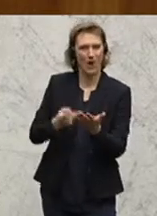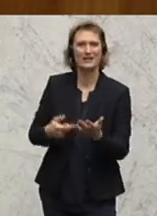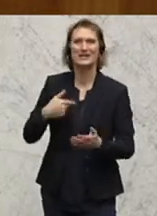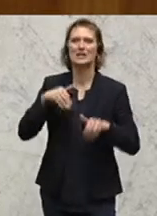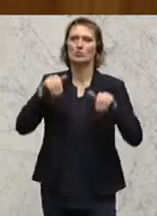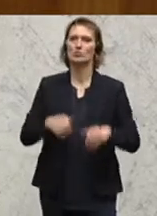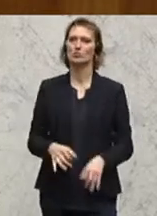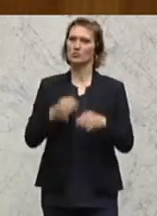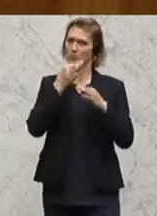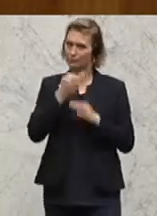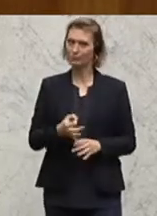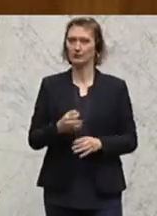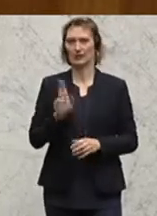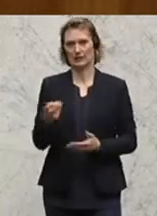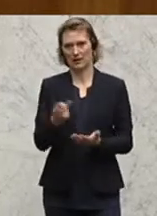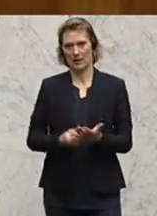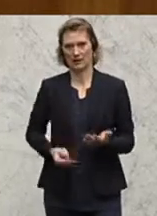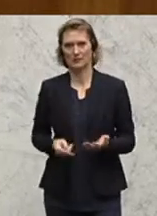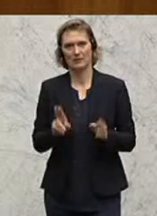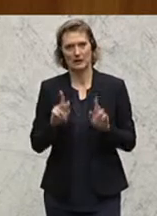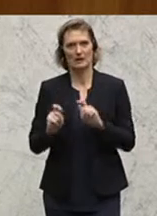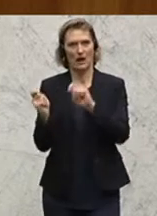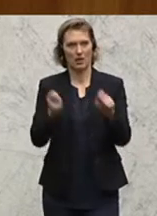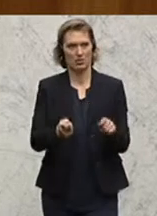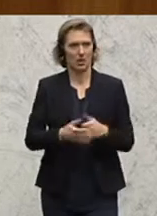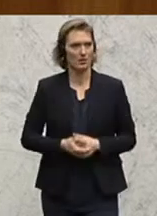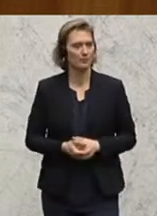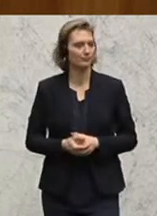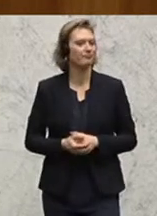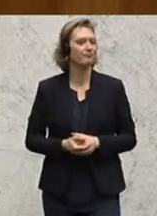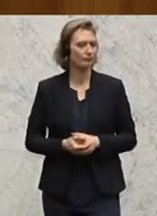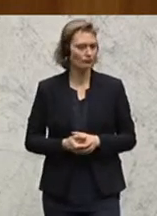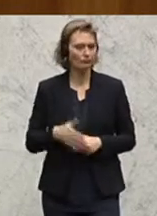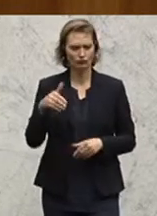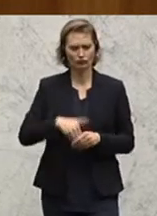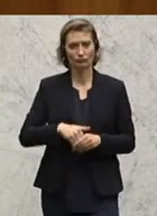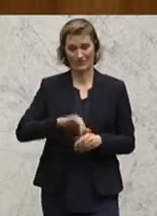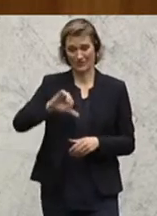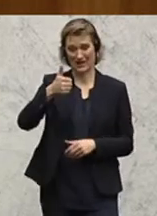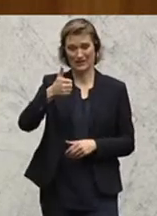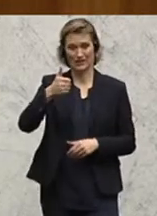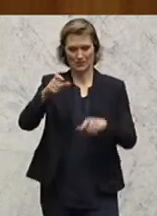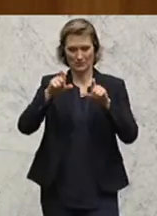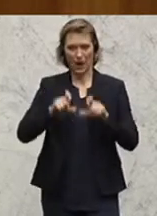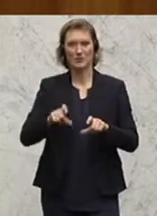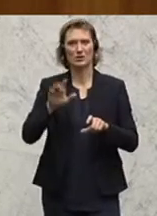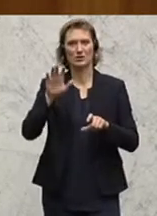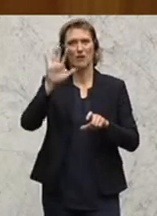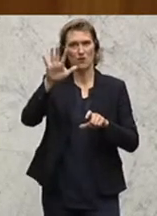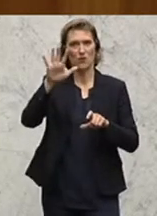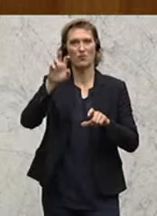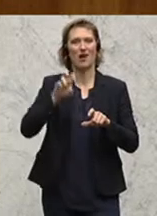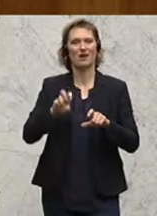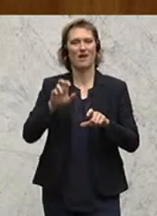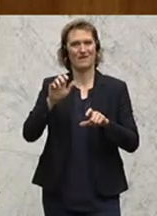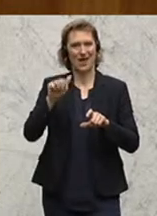aus Sachlichkeitsgründen noch einmal tun, damit das korrekt eingebracht ist. Und zwar, erstens, Paragraf 5, Absatz 2, Ziffer